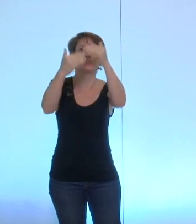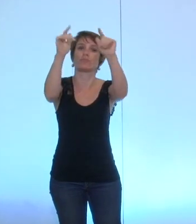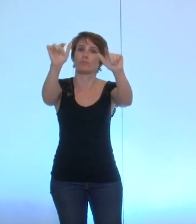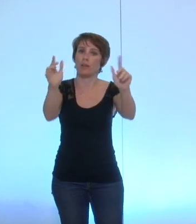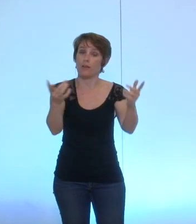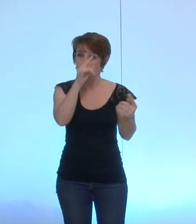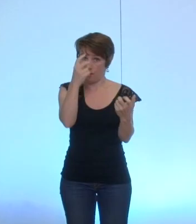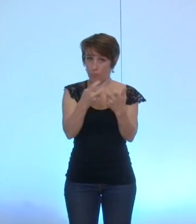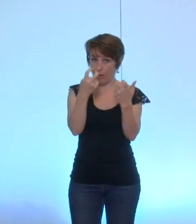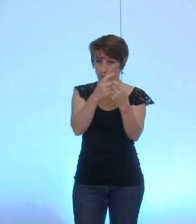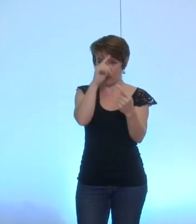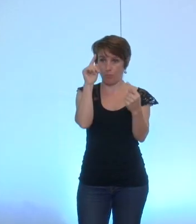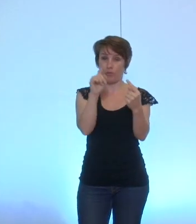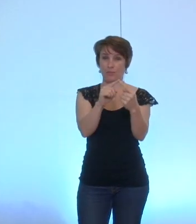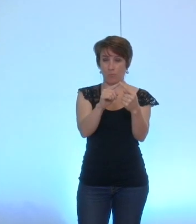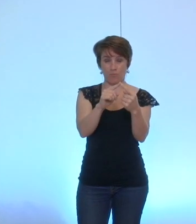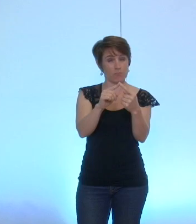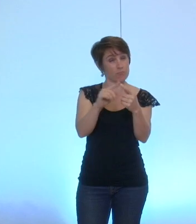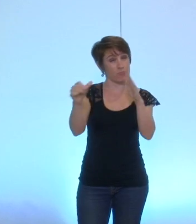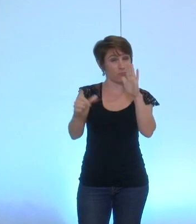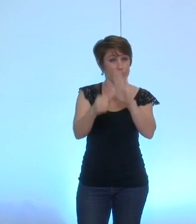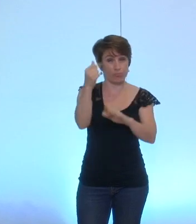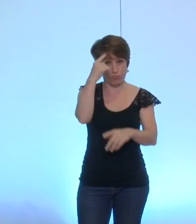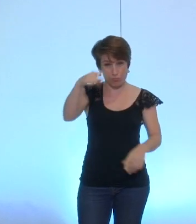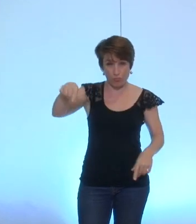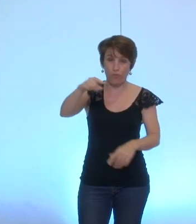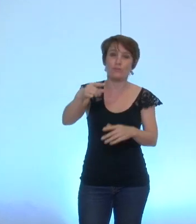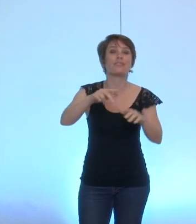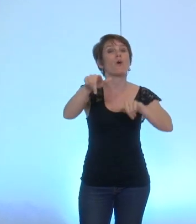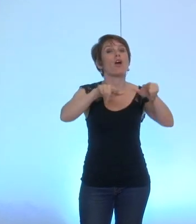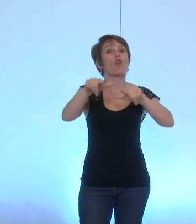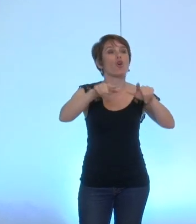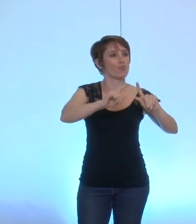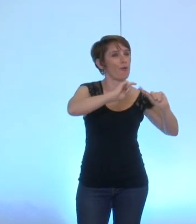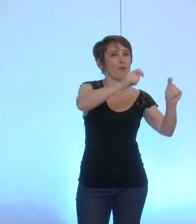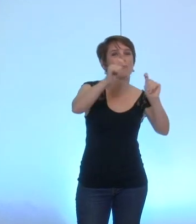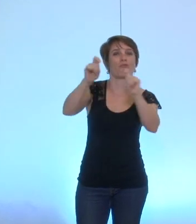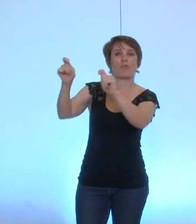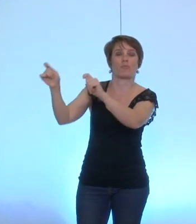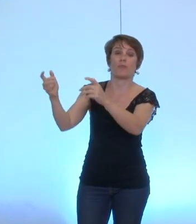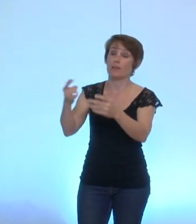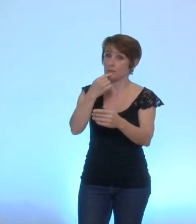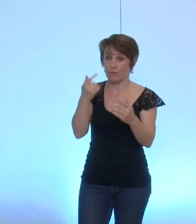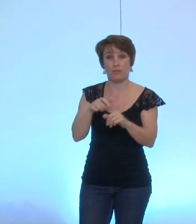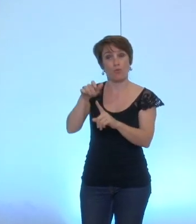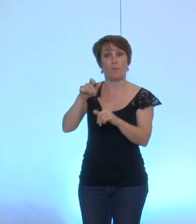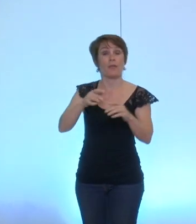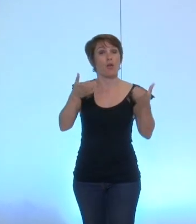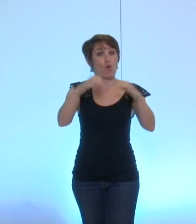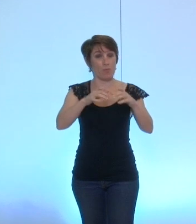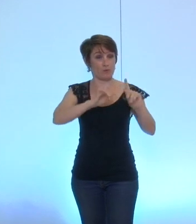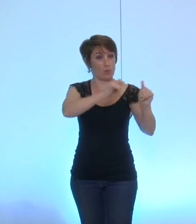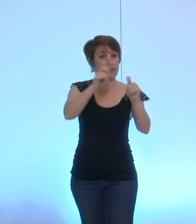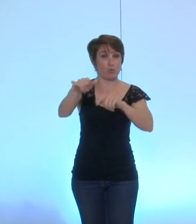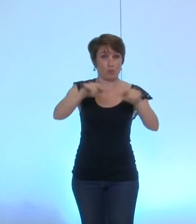sur la question qui était là aussi une de vos questions majeures sur l'attribution des logements où à la fois ce n pas un élu qui préside la commission d'attribution des